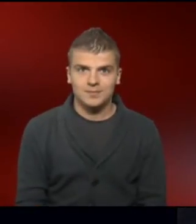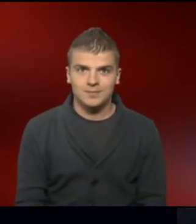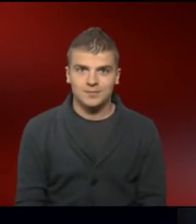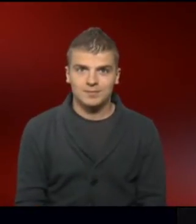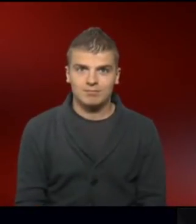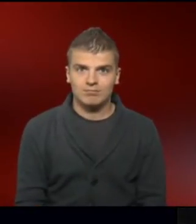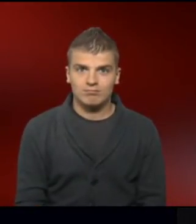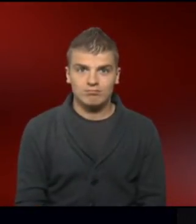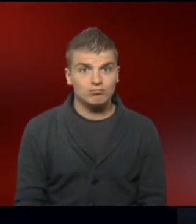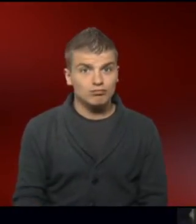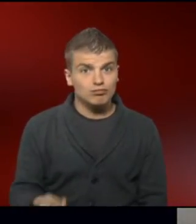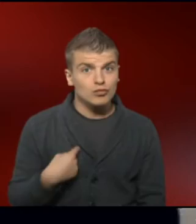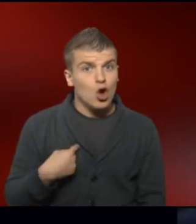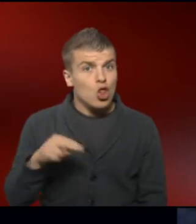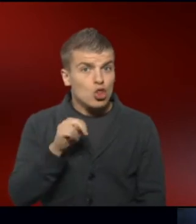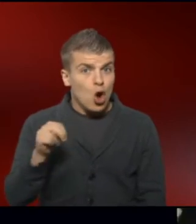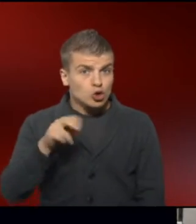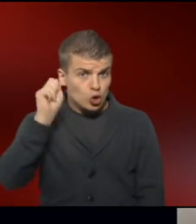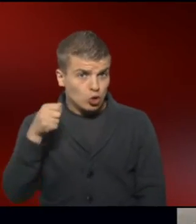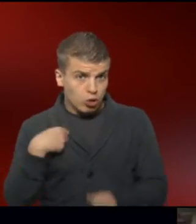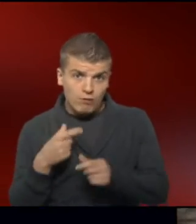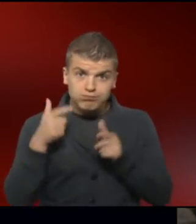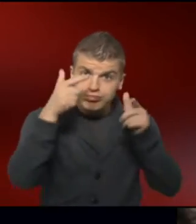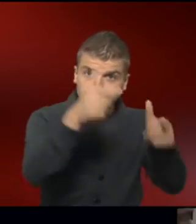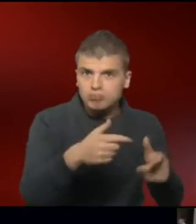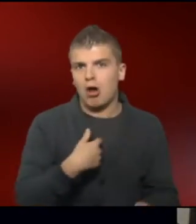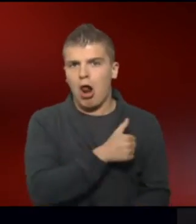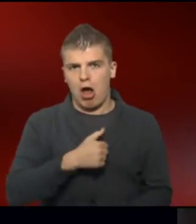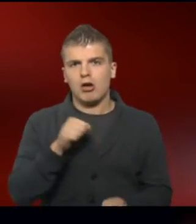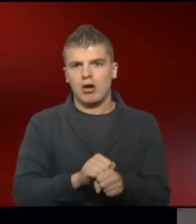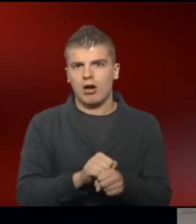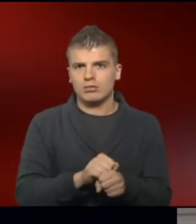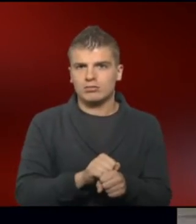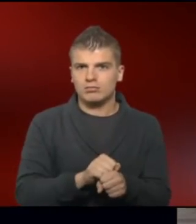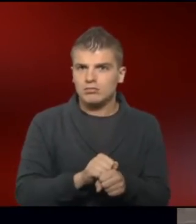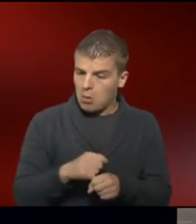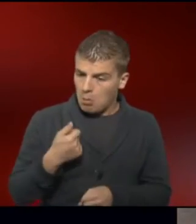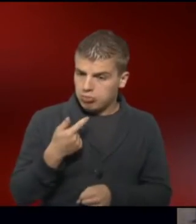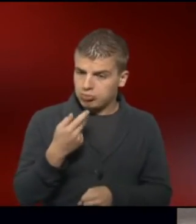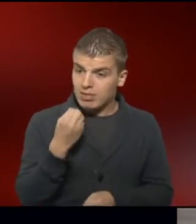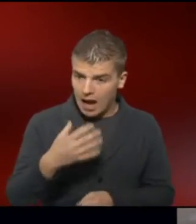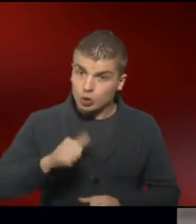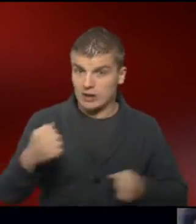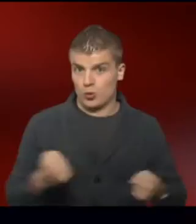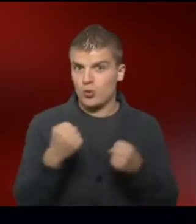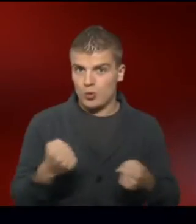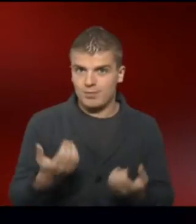Die Fahrt von Neuss nach Düsseldorf schafft sie mittlerweile alleine. Das hat sie extra ein paar Tage lang geübt.